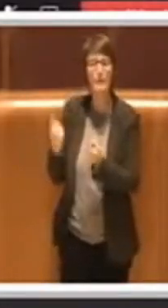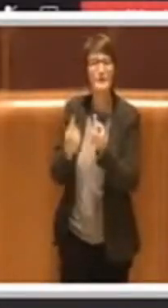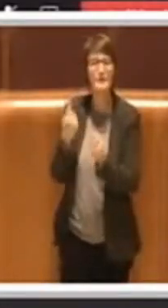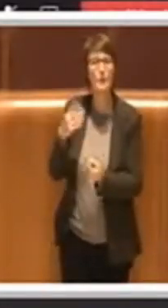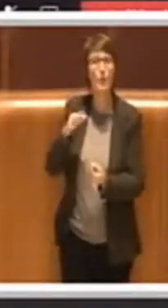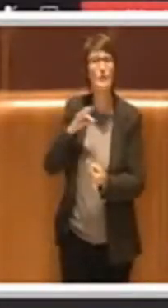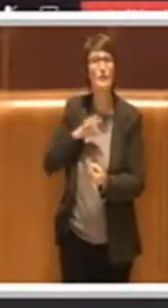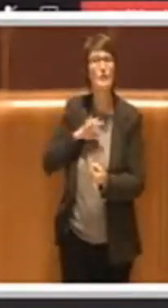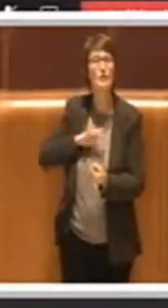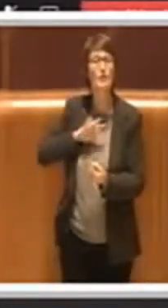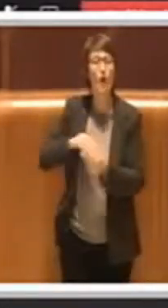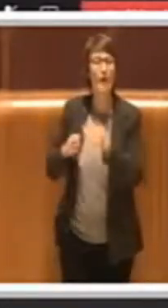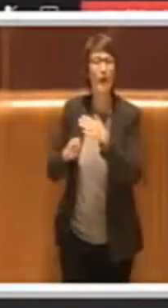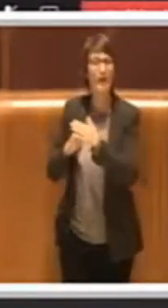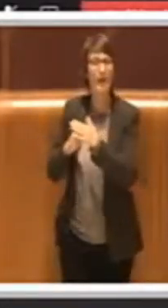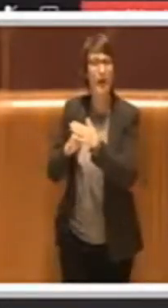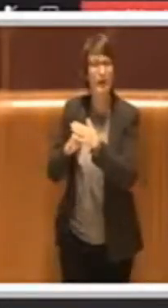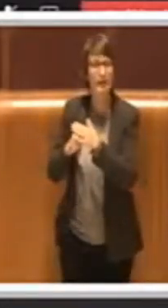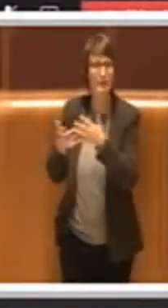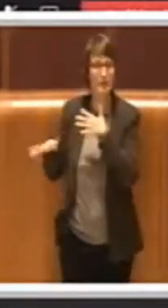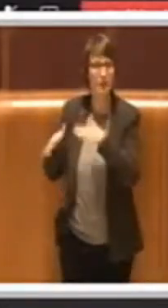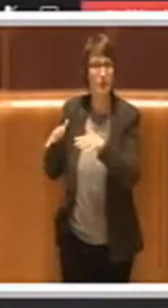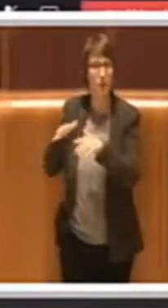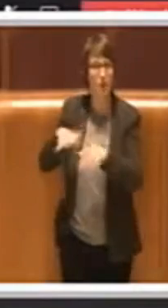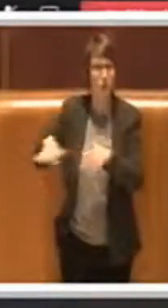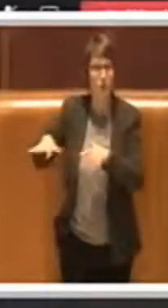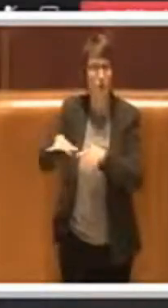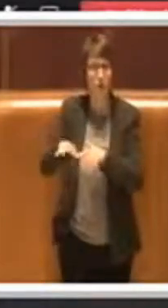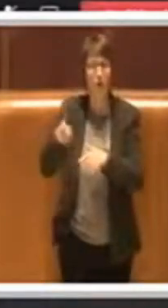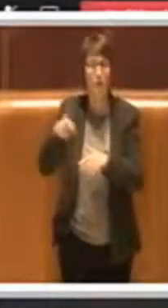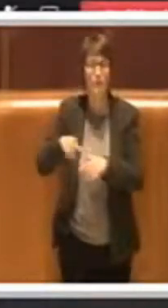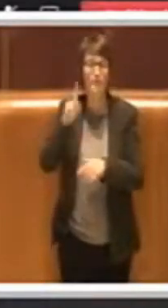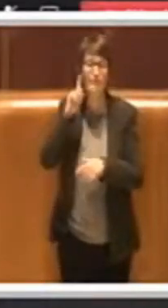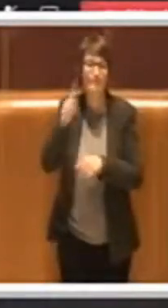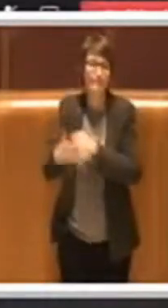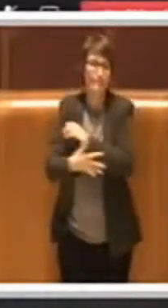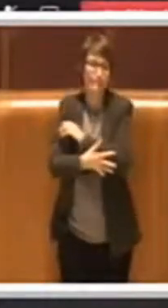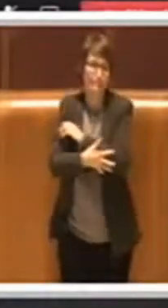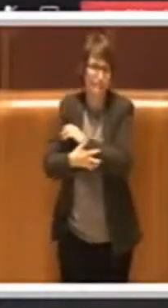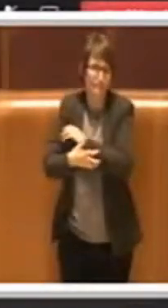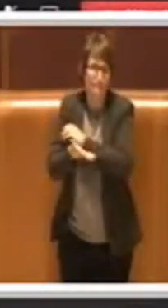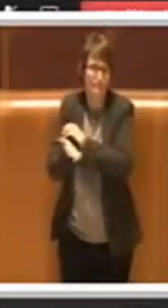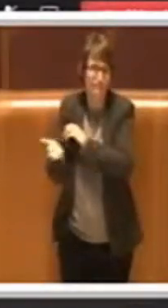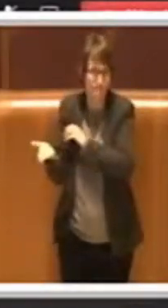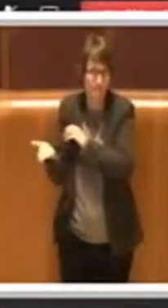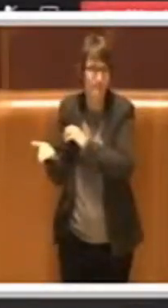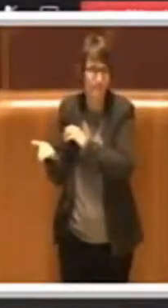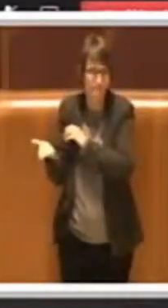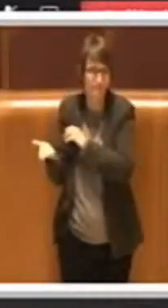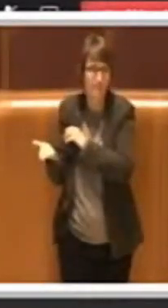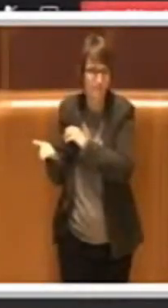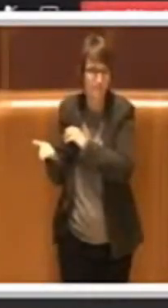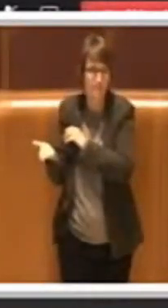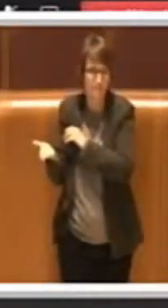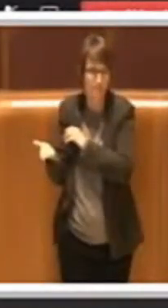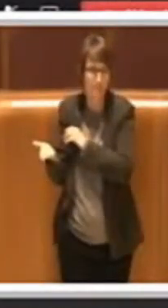più è, diciamo, devastante la situazione del